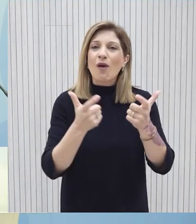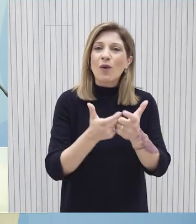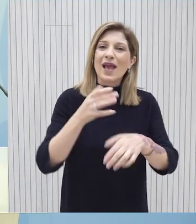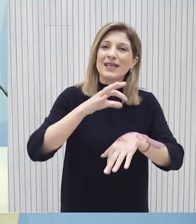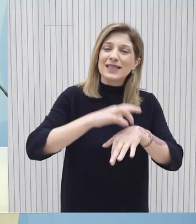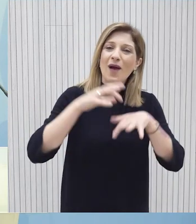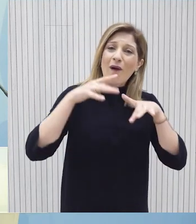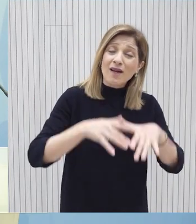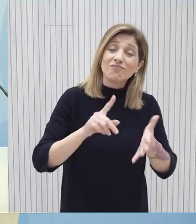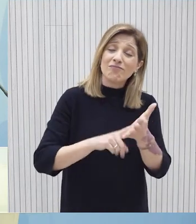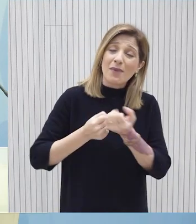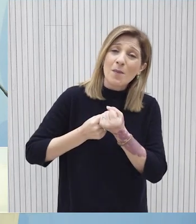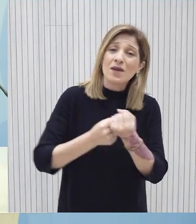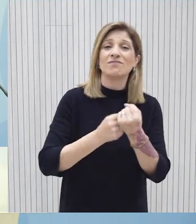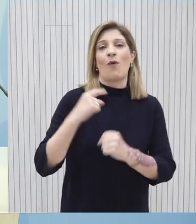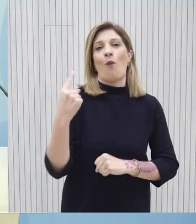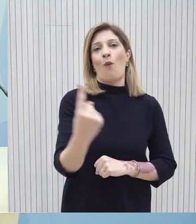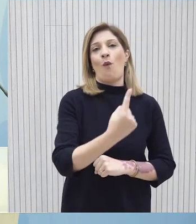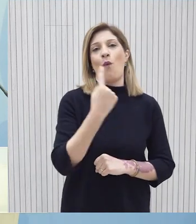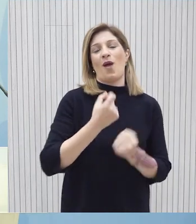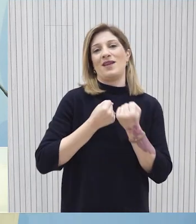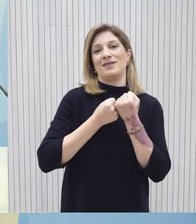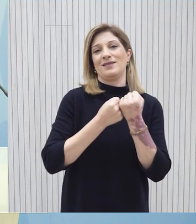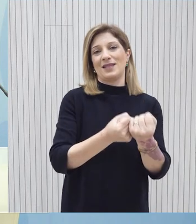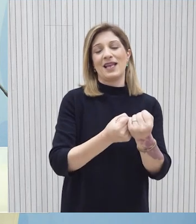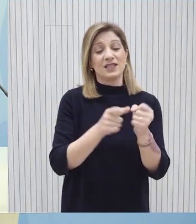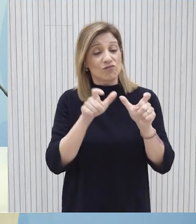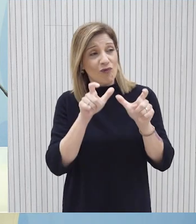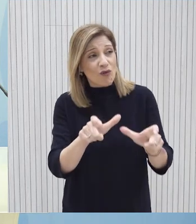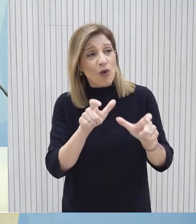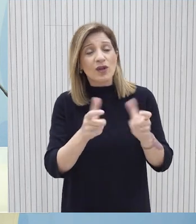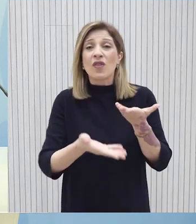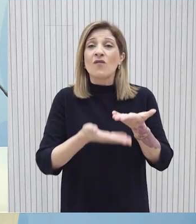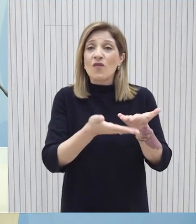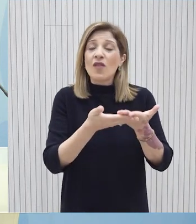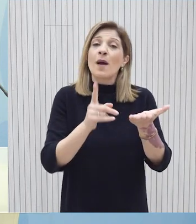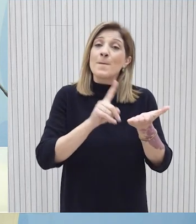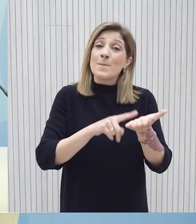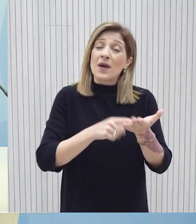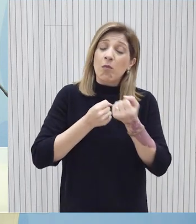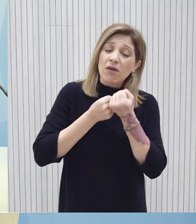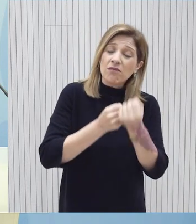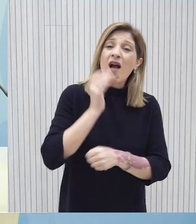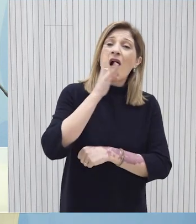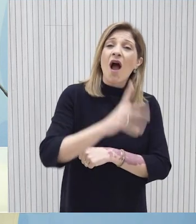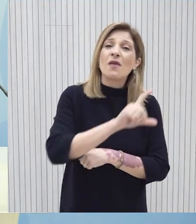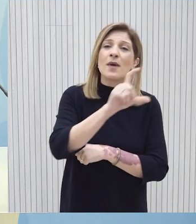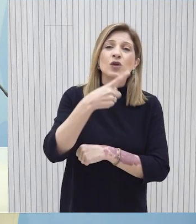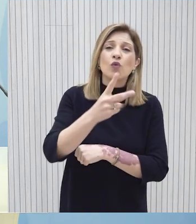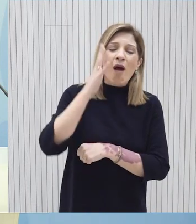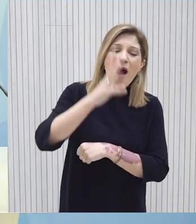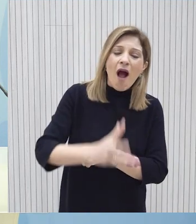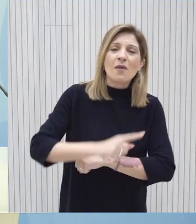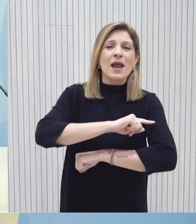χρειάζεται η συμβολή όλων μας. Με την υποστήριξη, βοήθεια και φροντίδα μας, οφείλουμε να ενισχύσουμε τον καθημερινό αγώνα που δίνουν οι γιατροί,